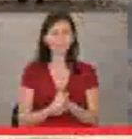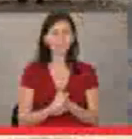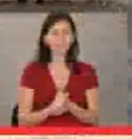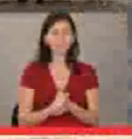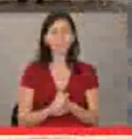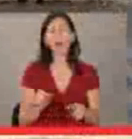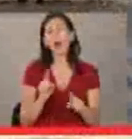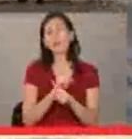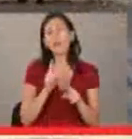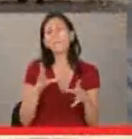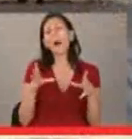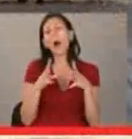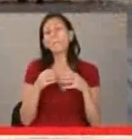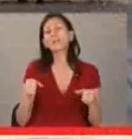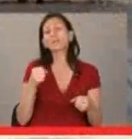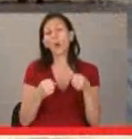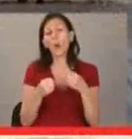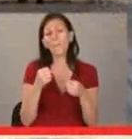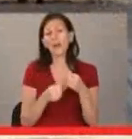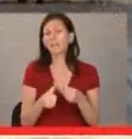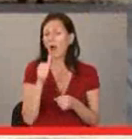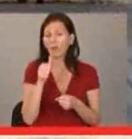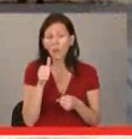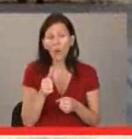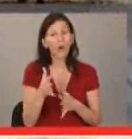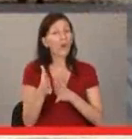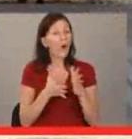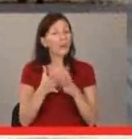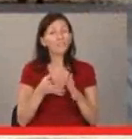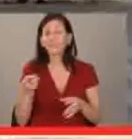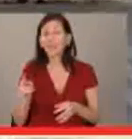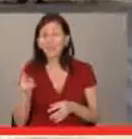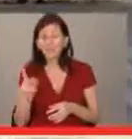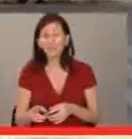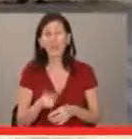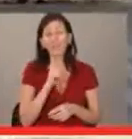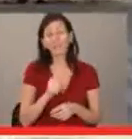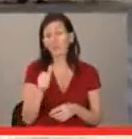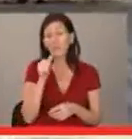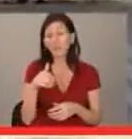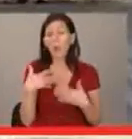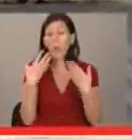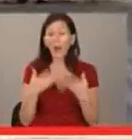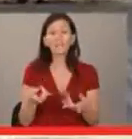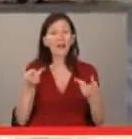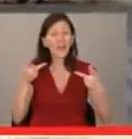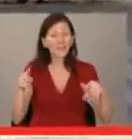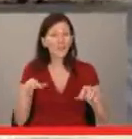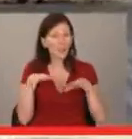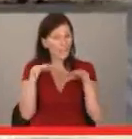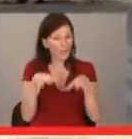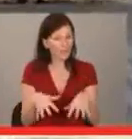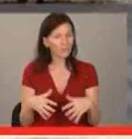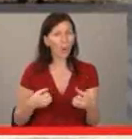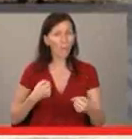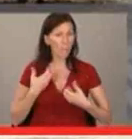Няма безопасна концентрация. Хората са различни. Всяка концентрация на алкохол оказва вздействие върху